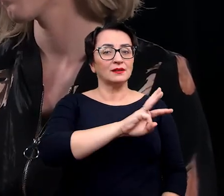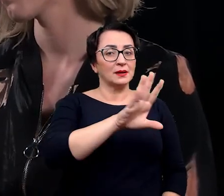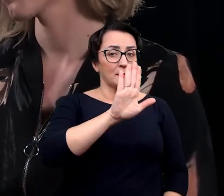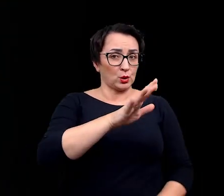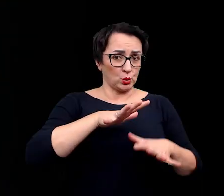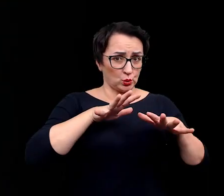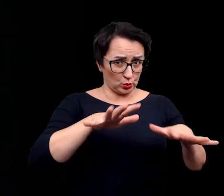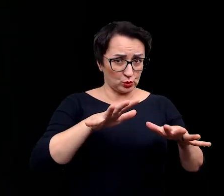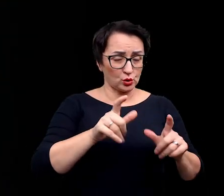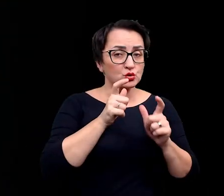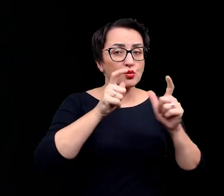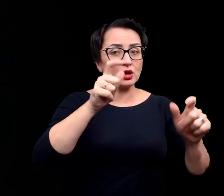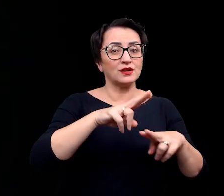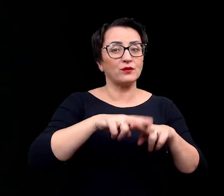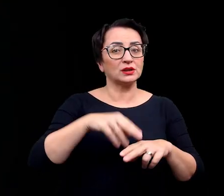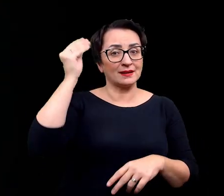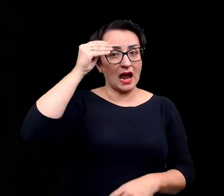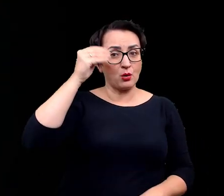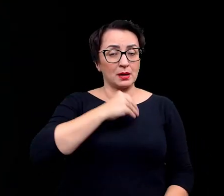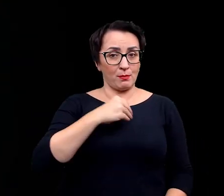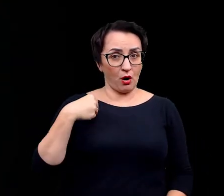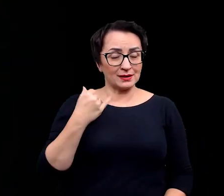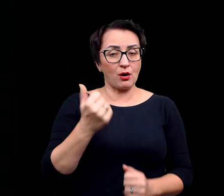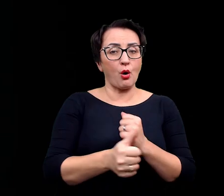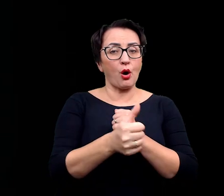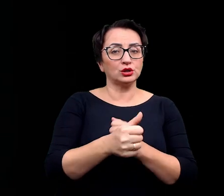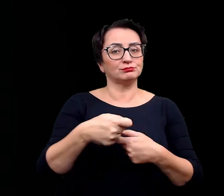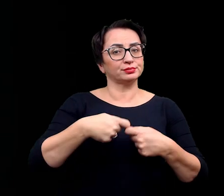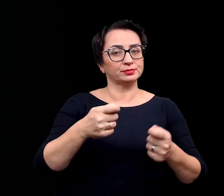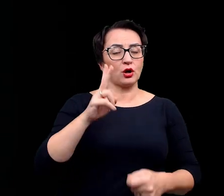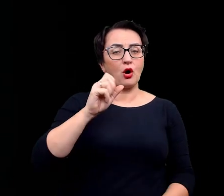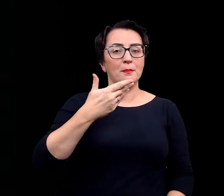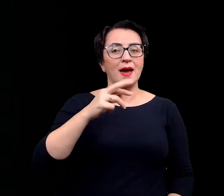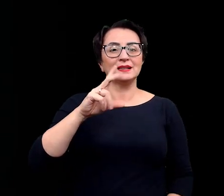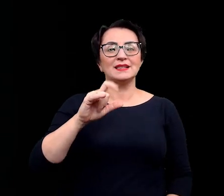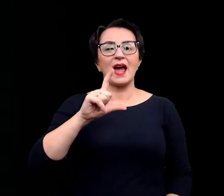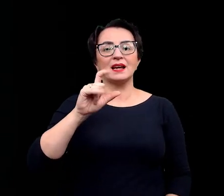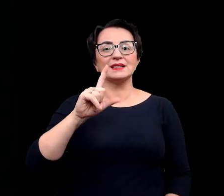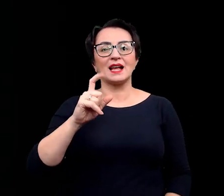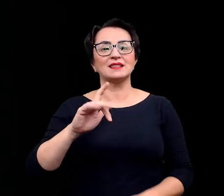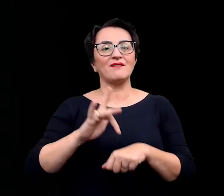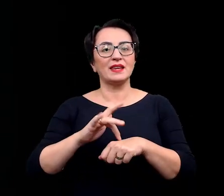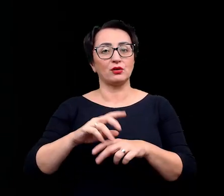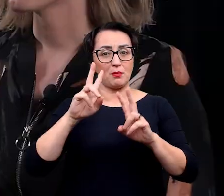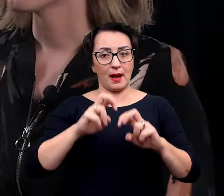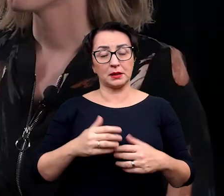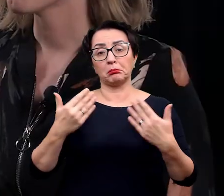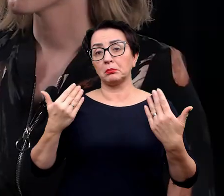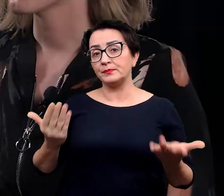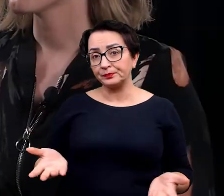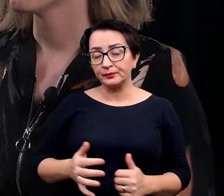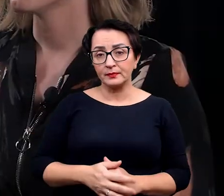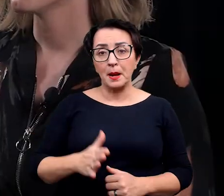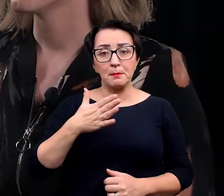dużo macie takich zgłoszeń w Fundacji Nauki Polskiej, jeśli chodzi o komercjalizację wyników badań? Wiesz co, mamy